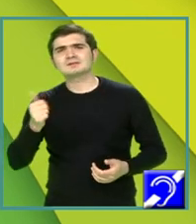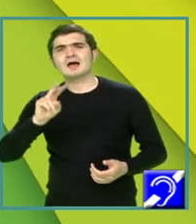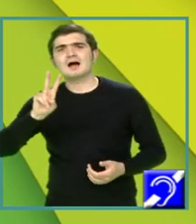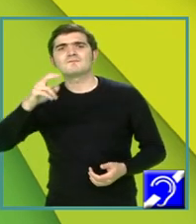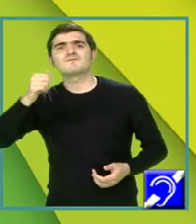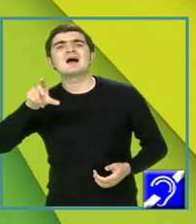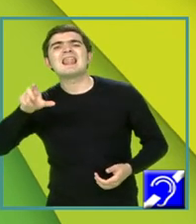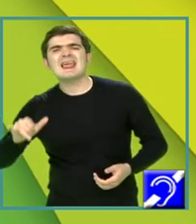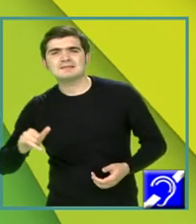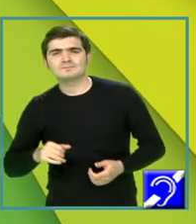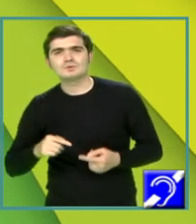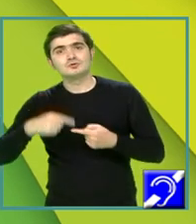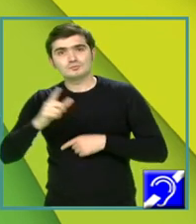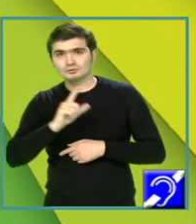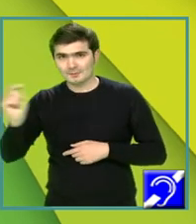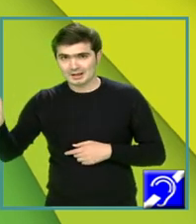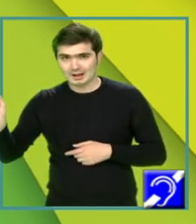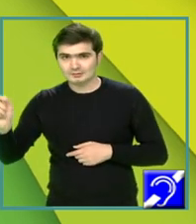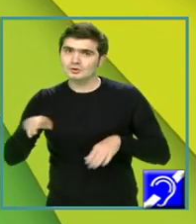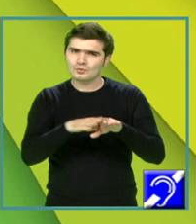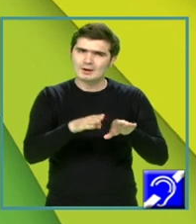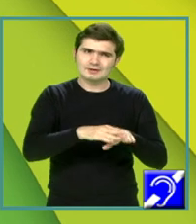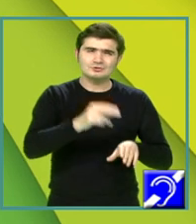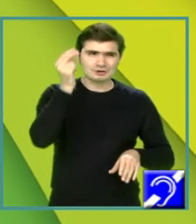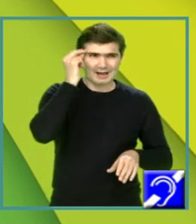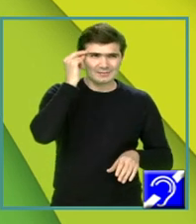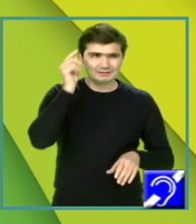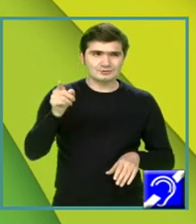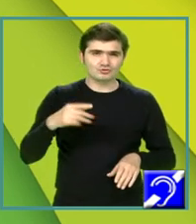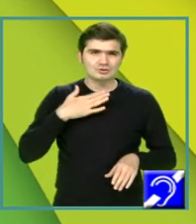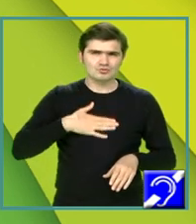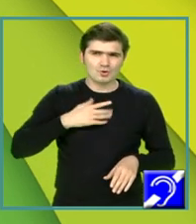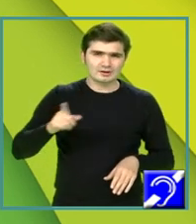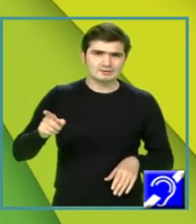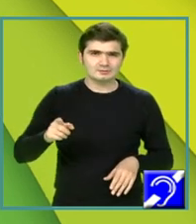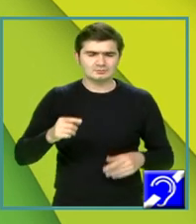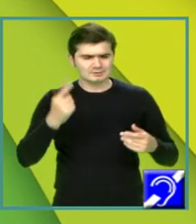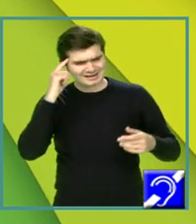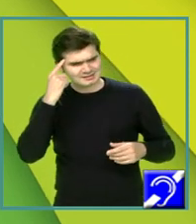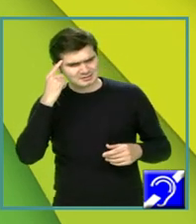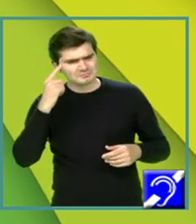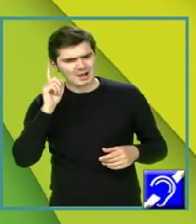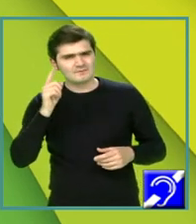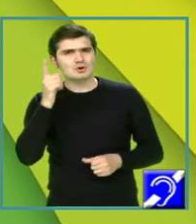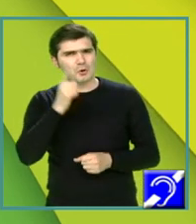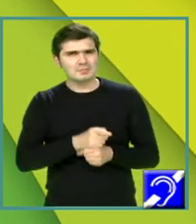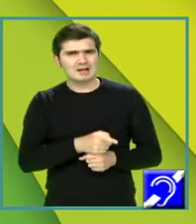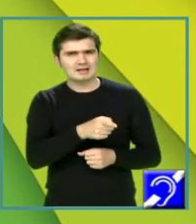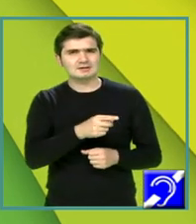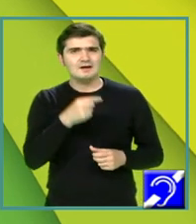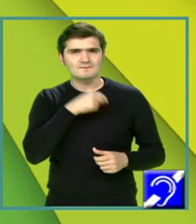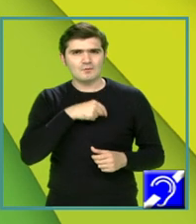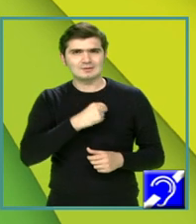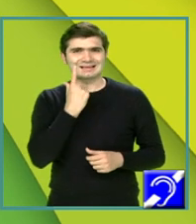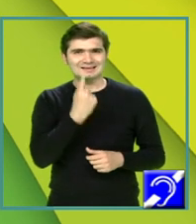În urmă, după plecarea lui, colegii, reamintindu-și acest deziderat și socotind că ar fi obligație ca facultatea să